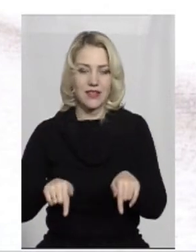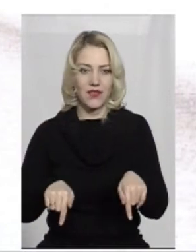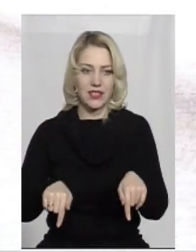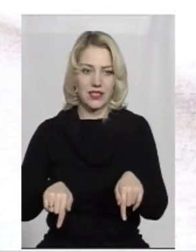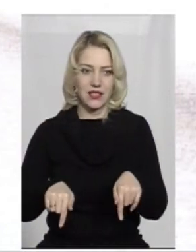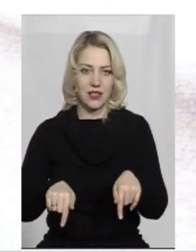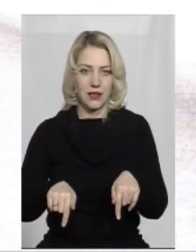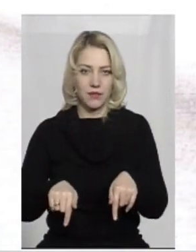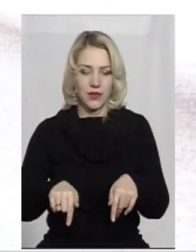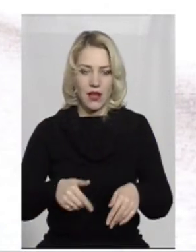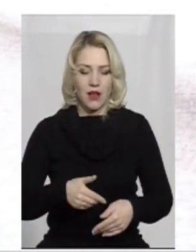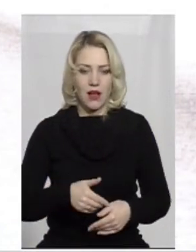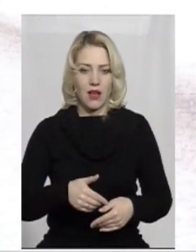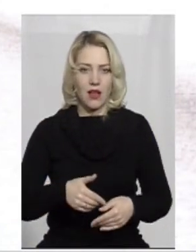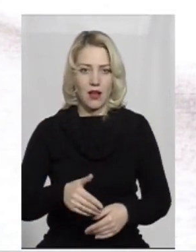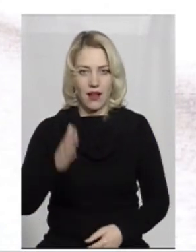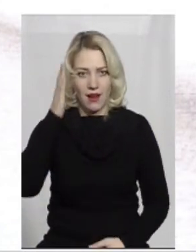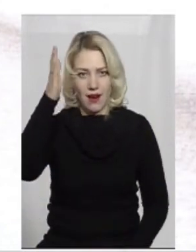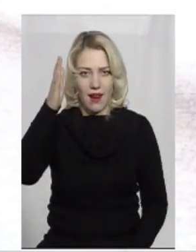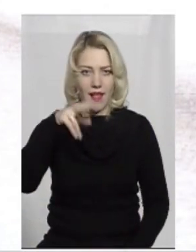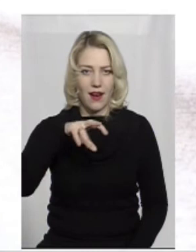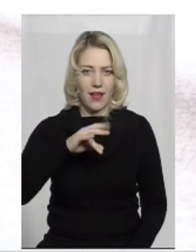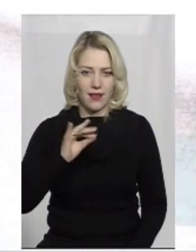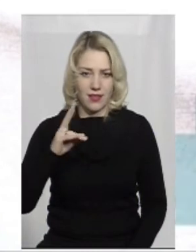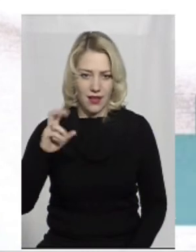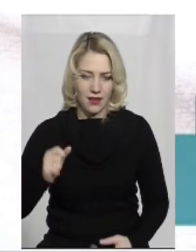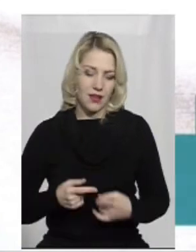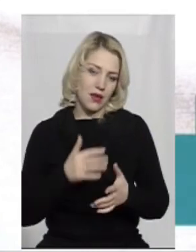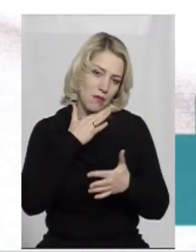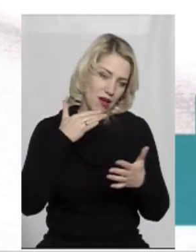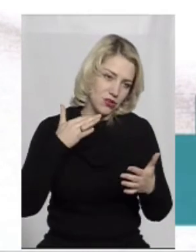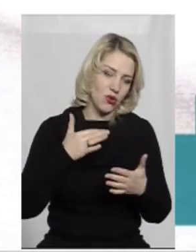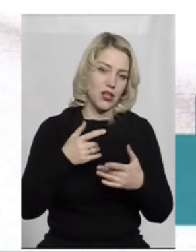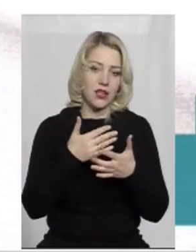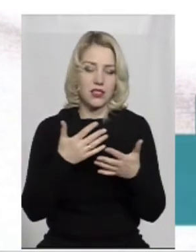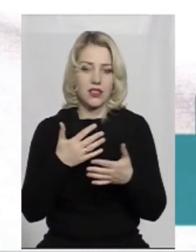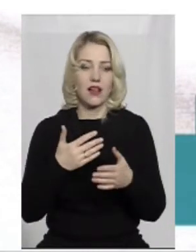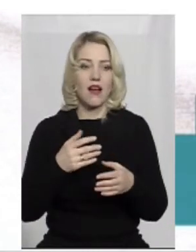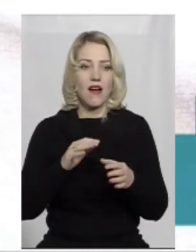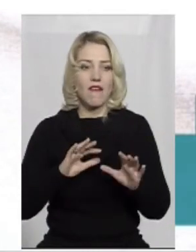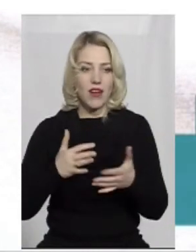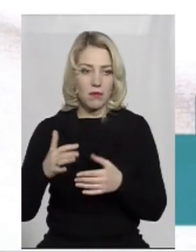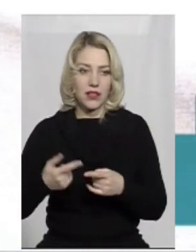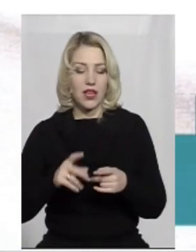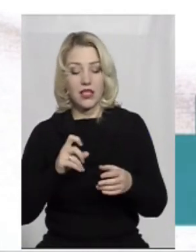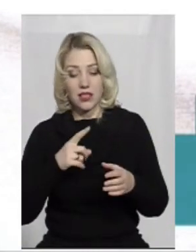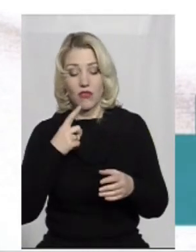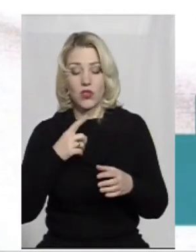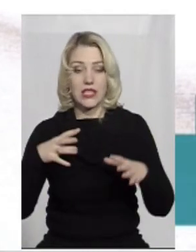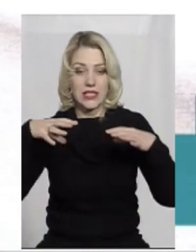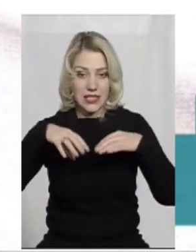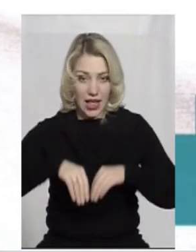бюст Ульянова-Лєніна. І в багатьох-батьох інших випадках. Та і склад, власне кажучи, рад,